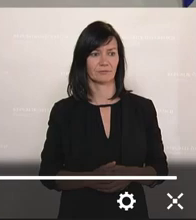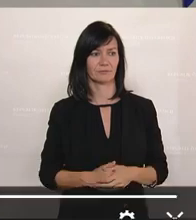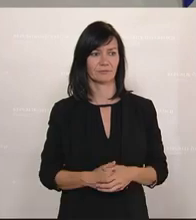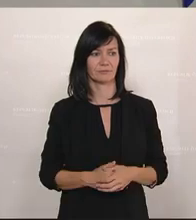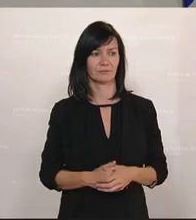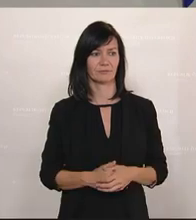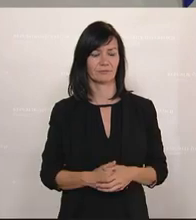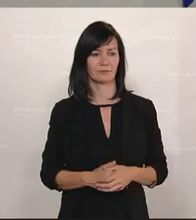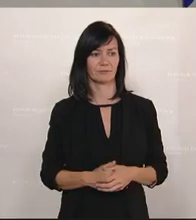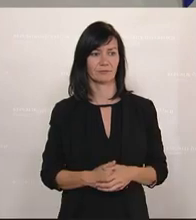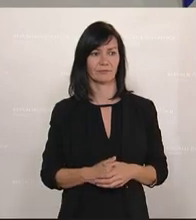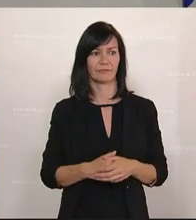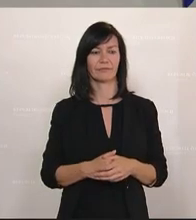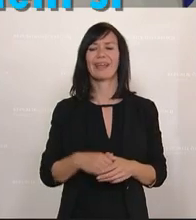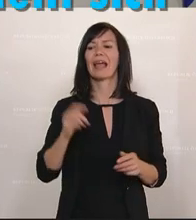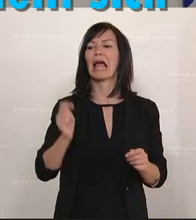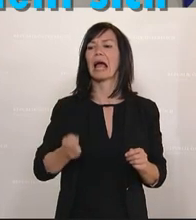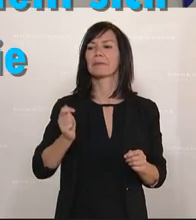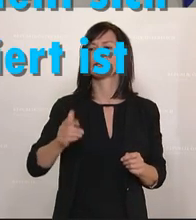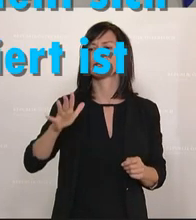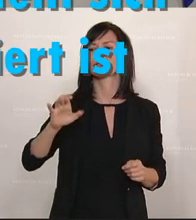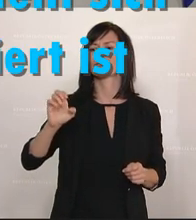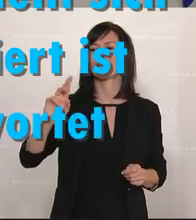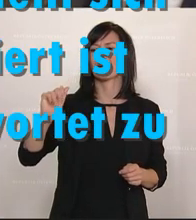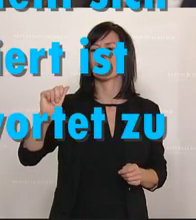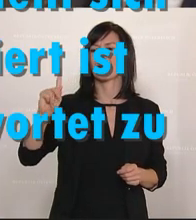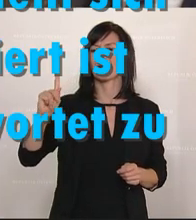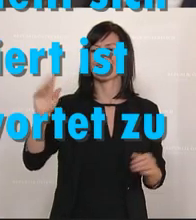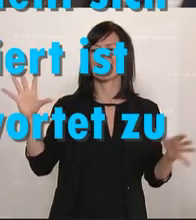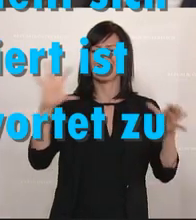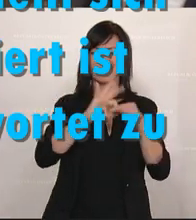Jetzt meldet sich Nikolaus Scherack von den NEOS zu Wort. Präsident,